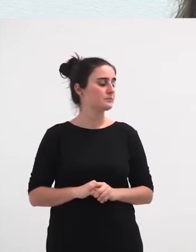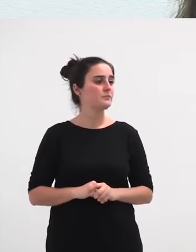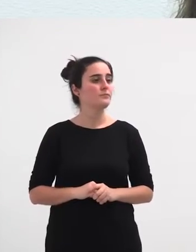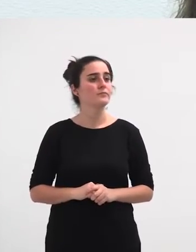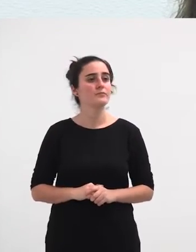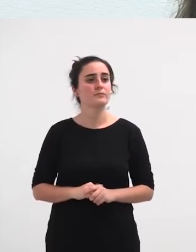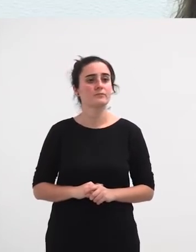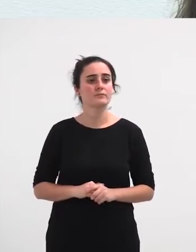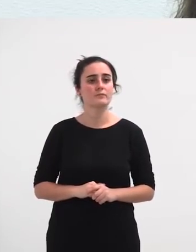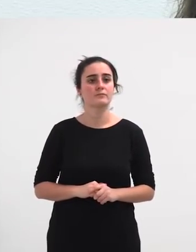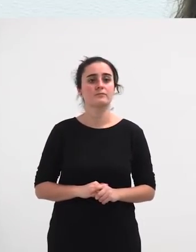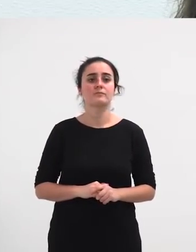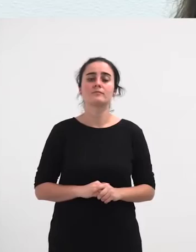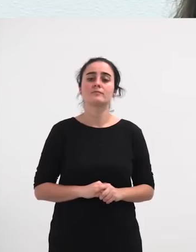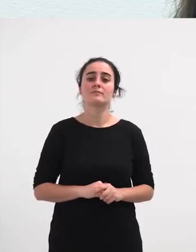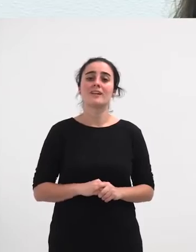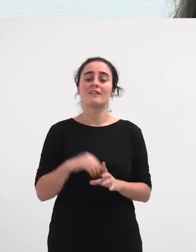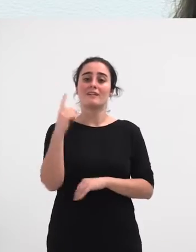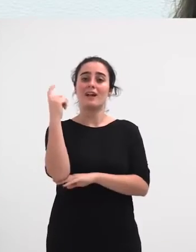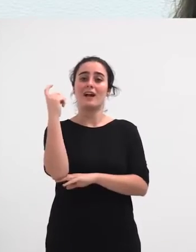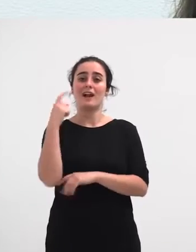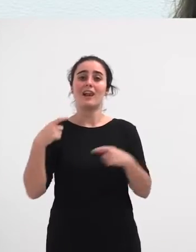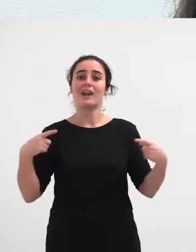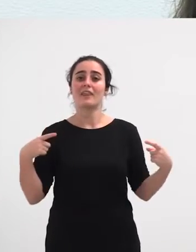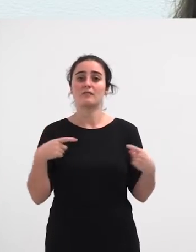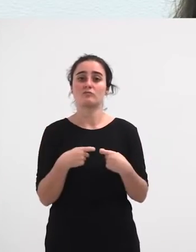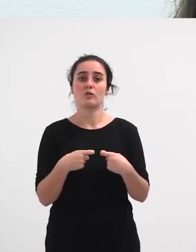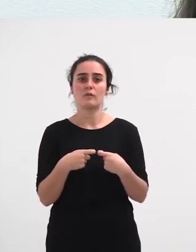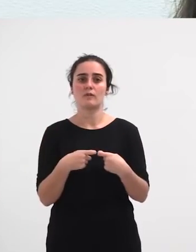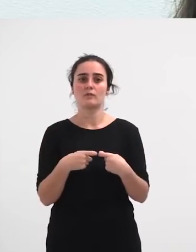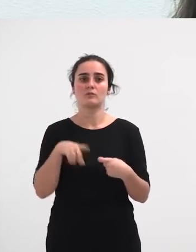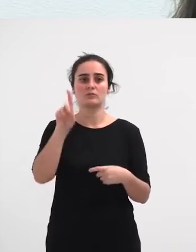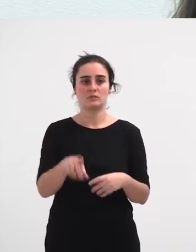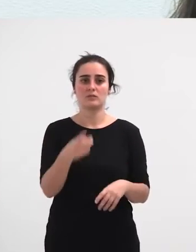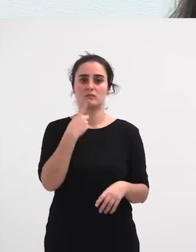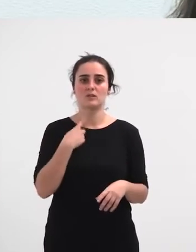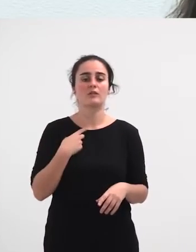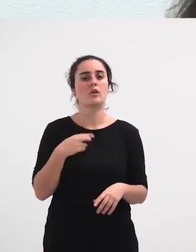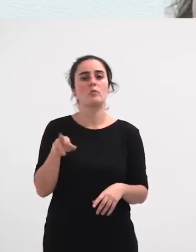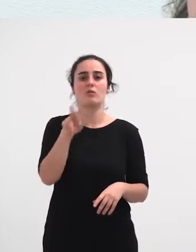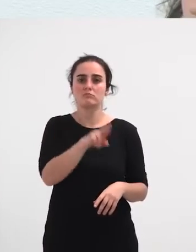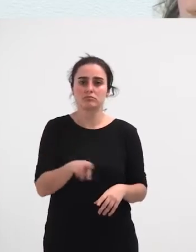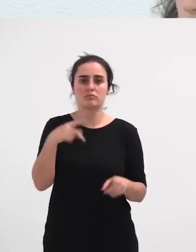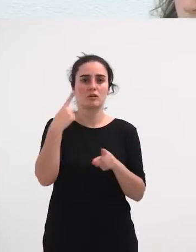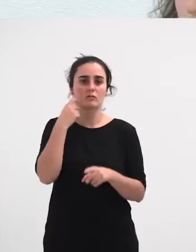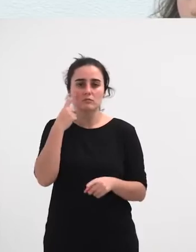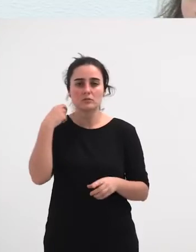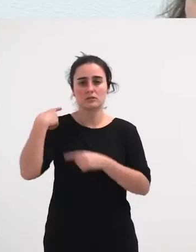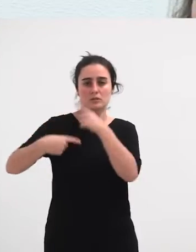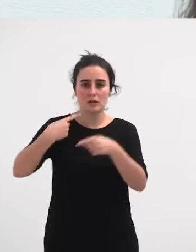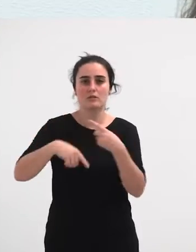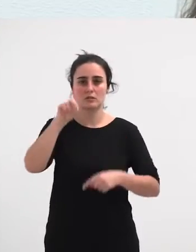alardeen gatazkak balia izan digu konturatzeko zein importantiak diran errituak. Horretaz ere, pixka batzuek jakin